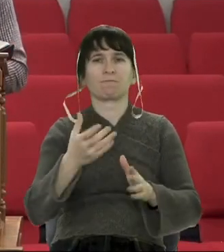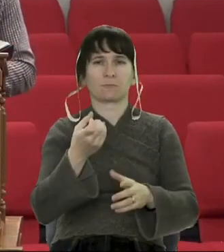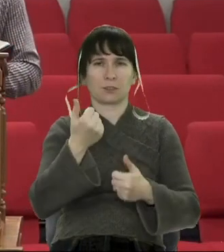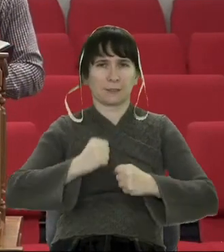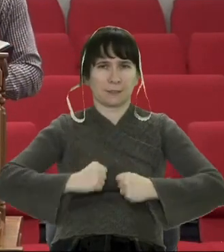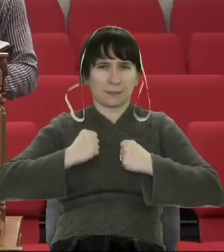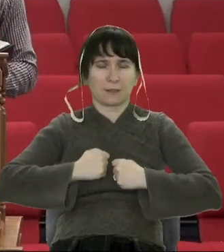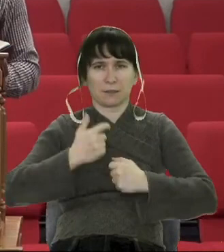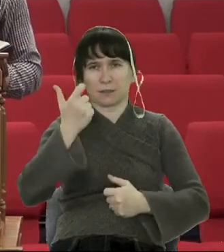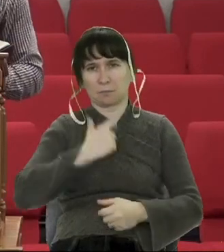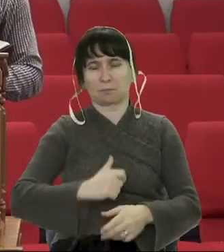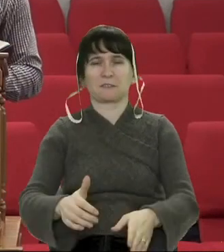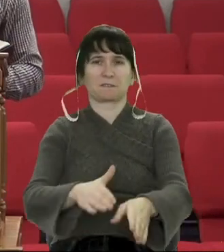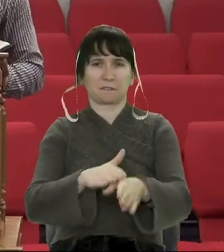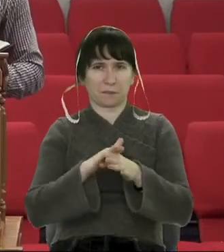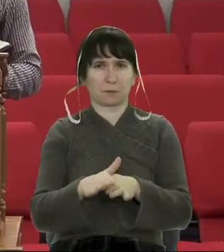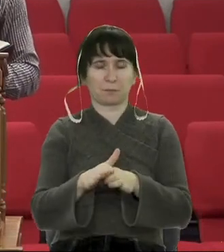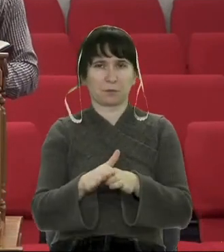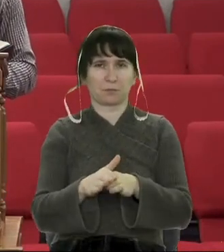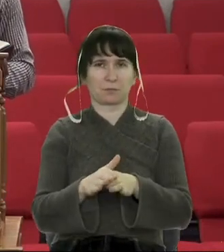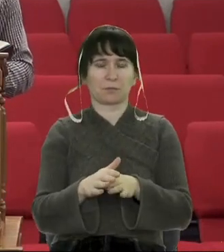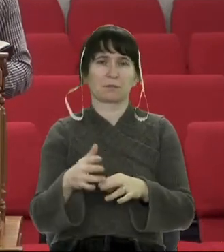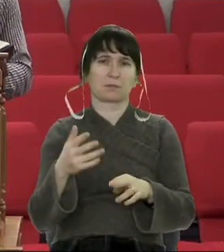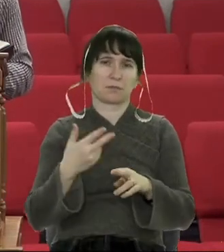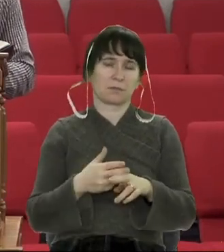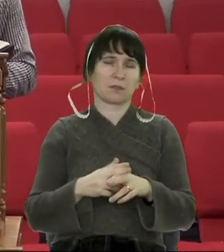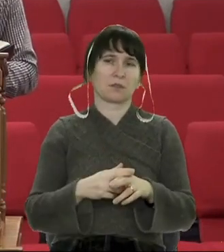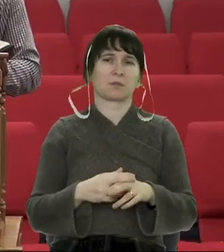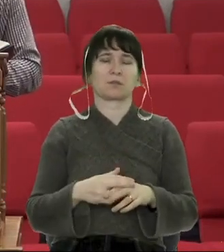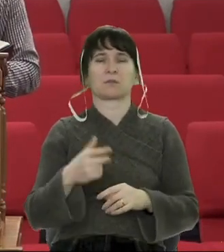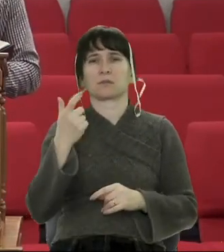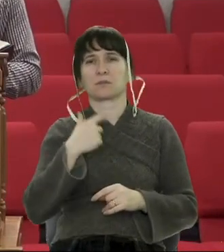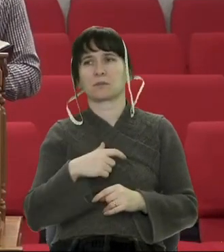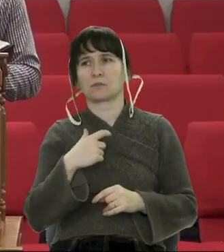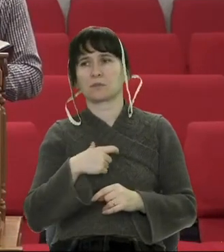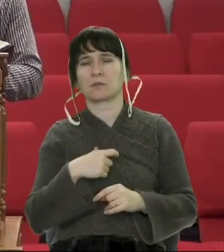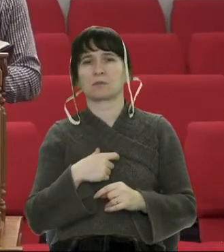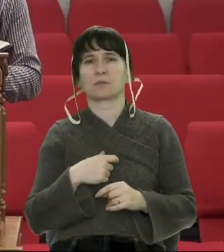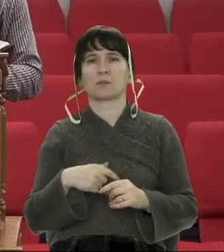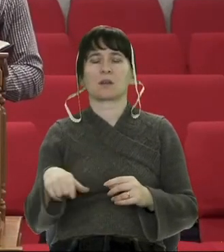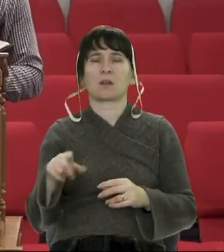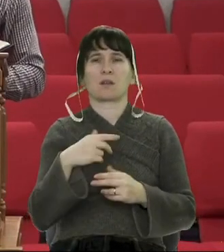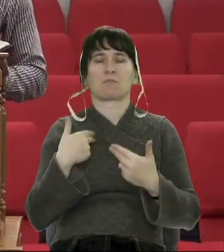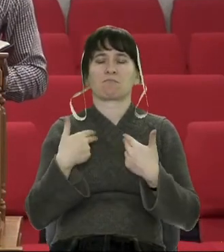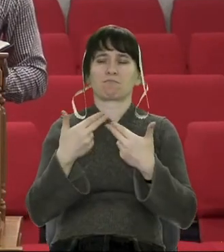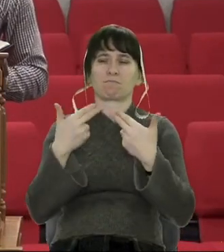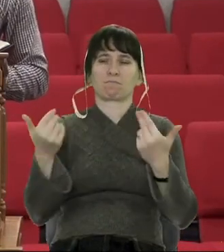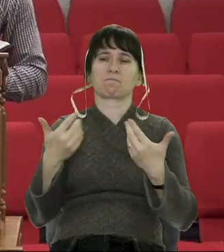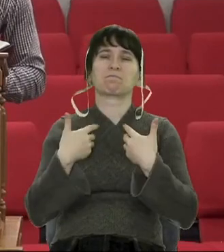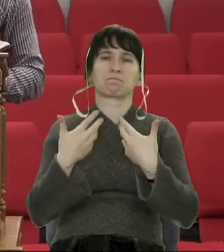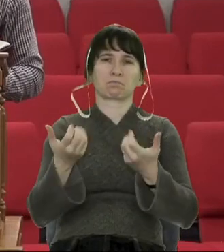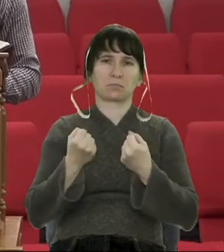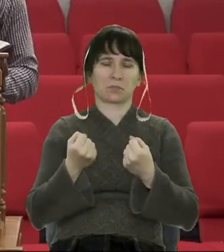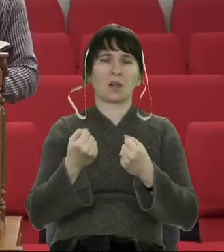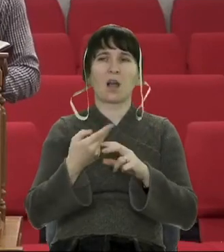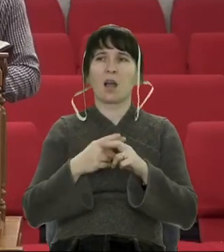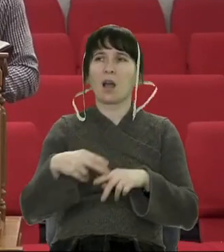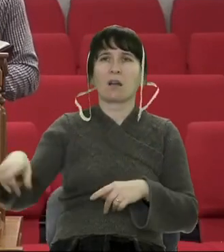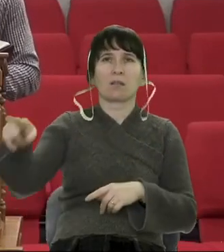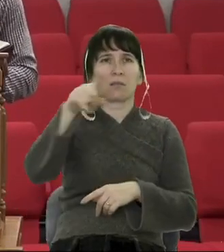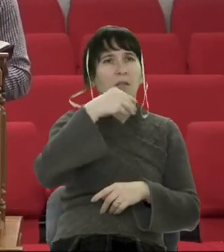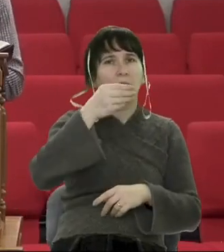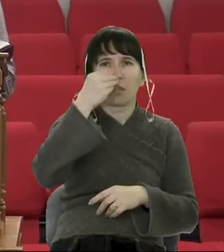Ці люди ніколи не визнають свої помилки. Навколишня ситуація не сильно впливає на відношення до